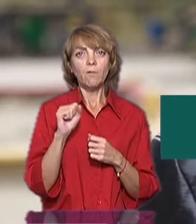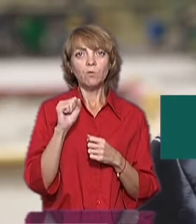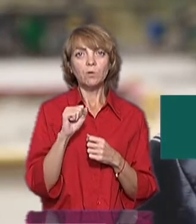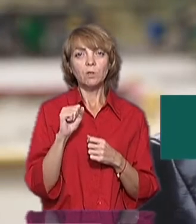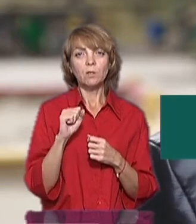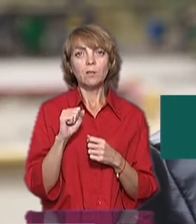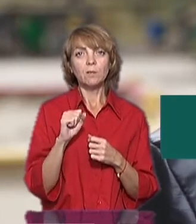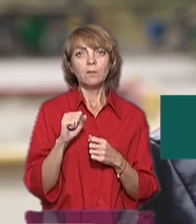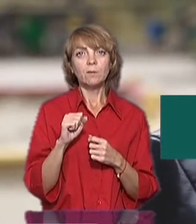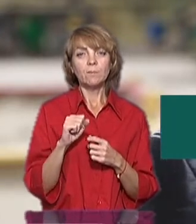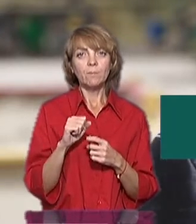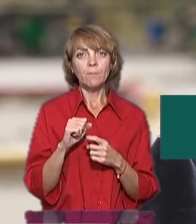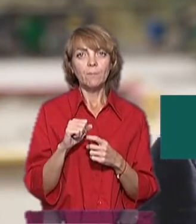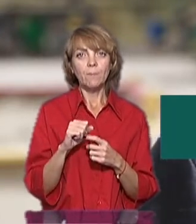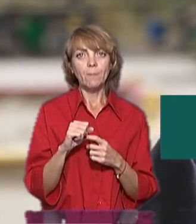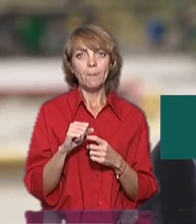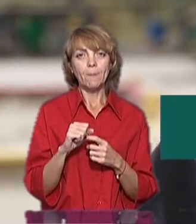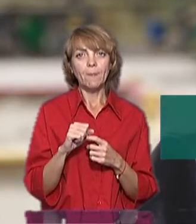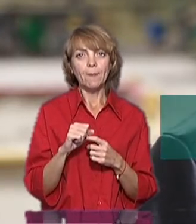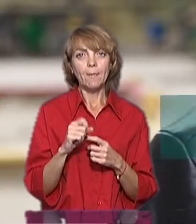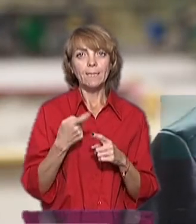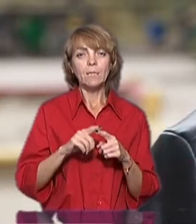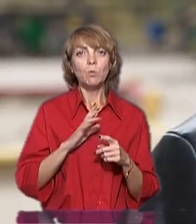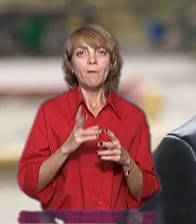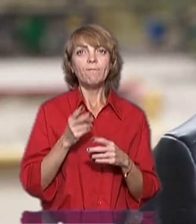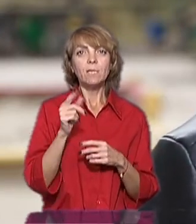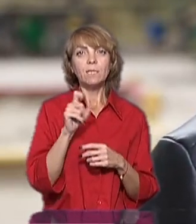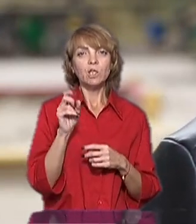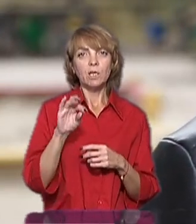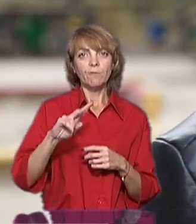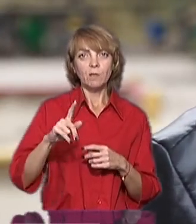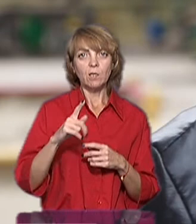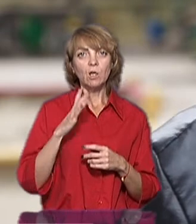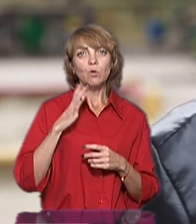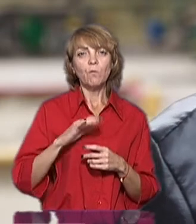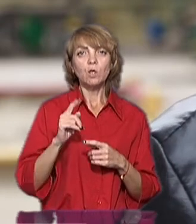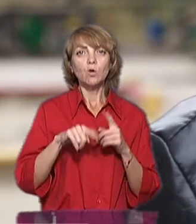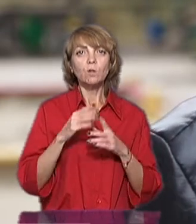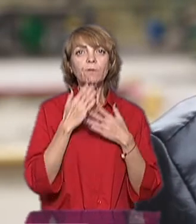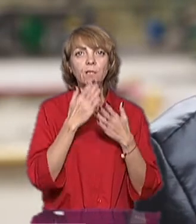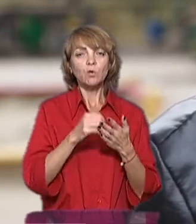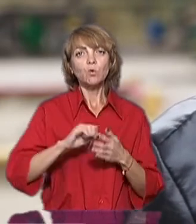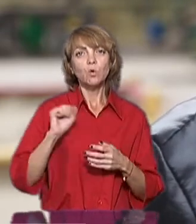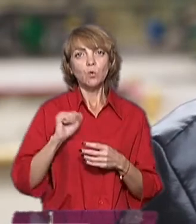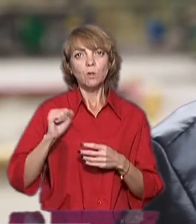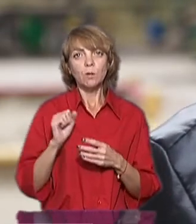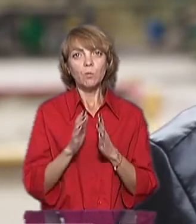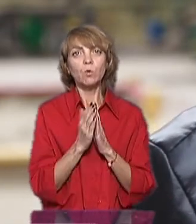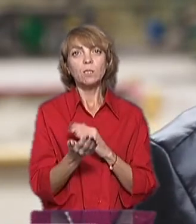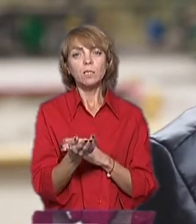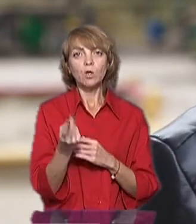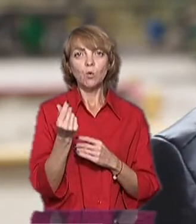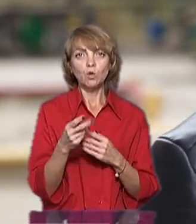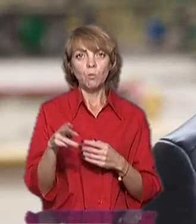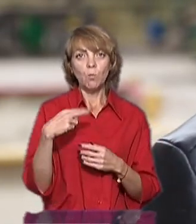«Востаннє зарплату отримували на початку серпня. Це були виплати за червень. Доводиться до родичів звертатися, до друзів, просити гроші в